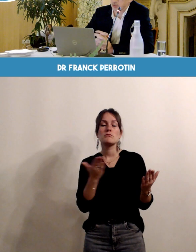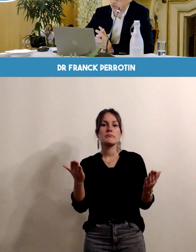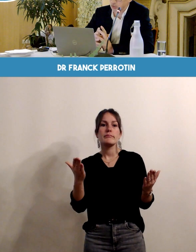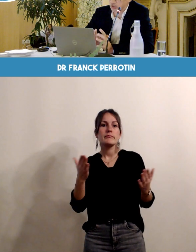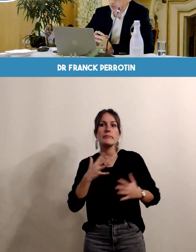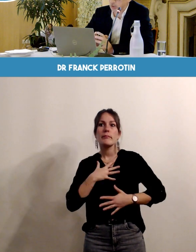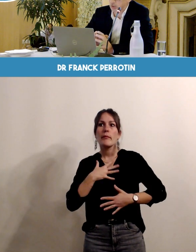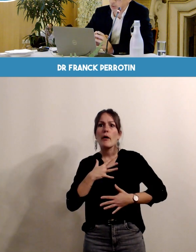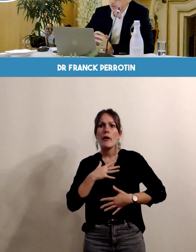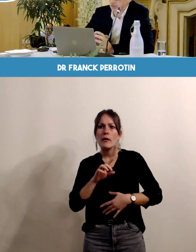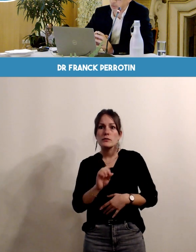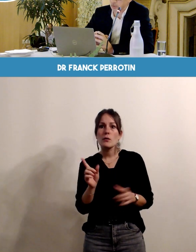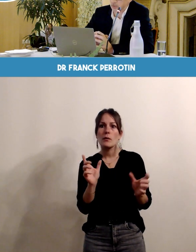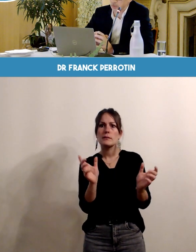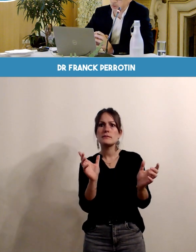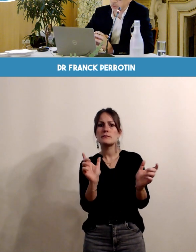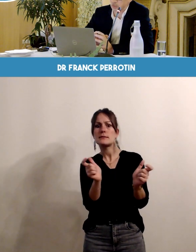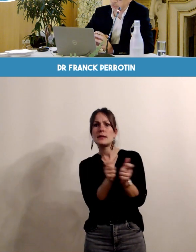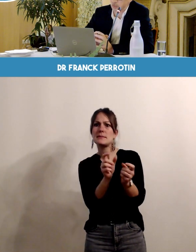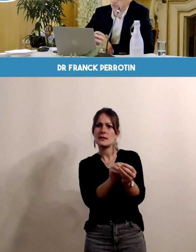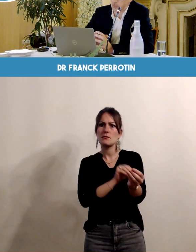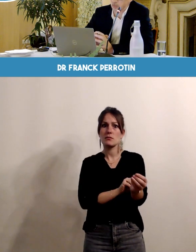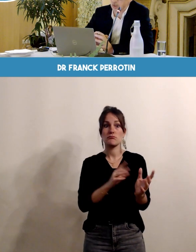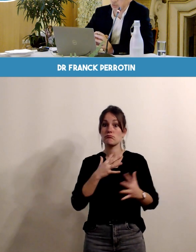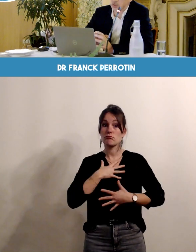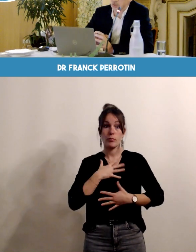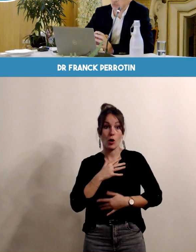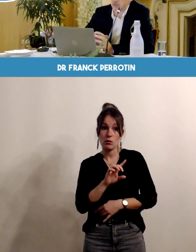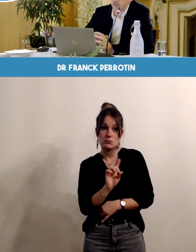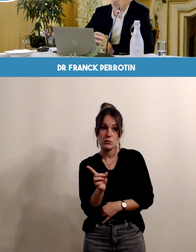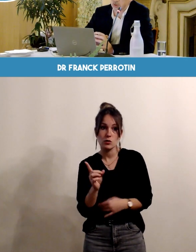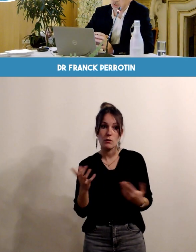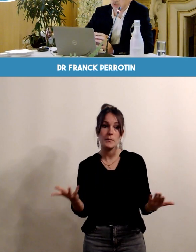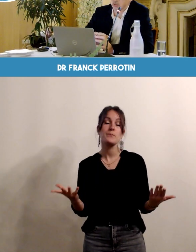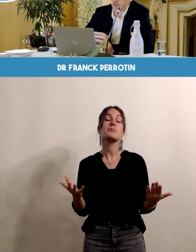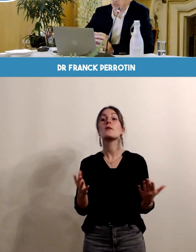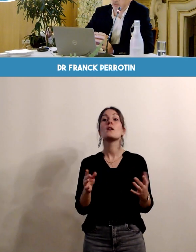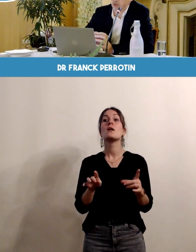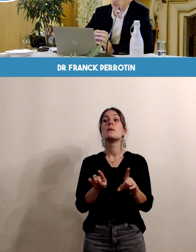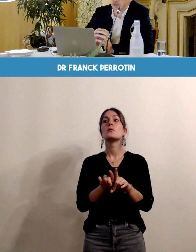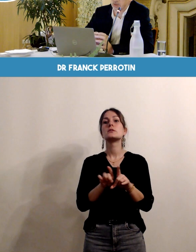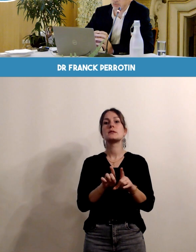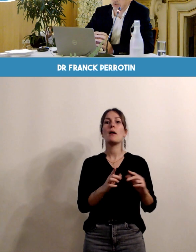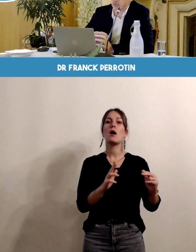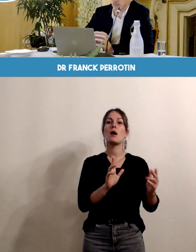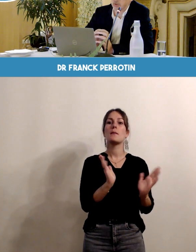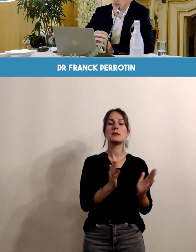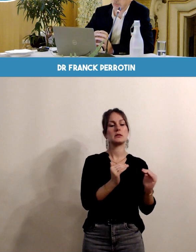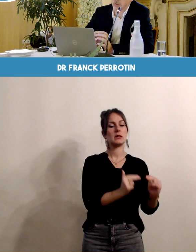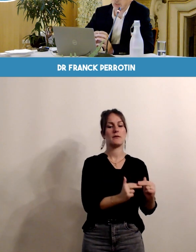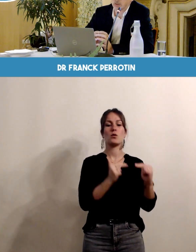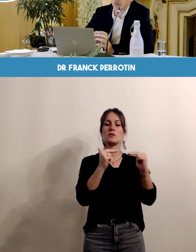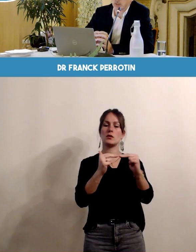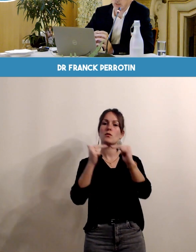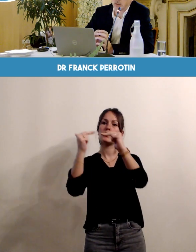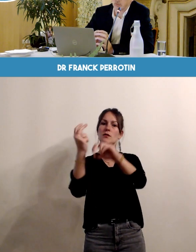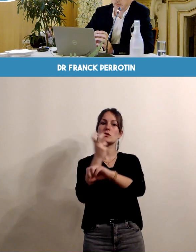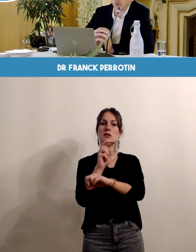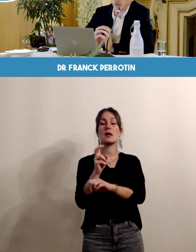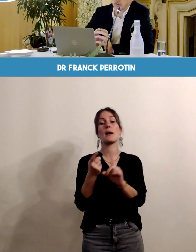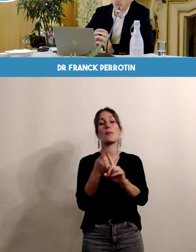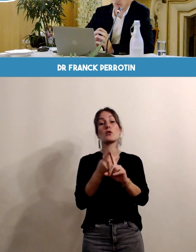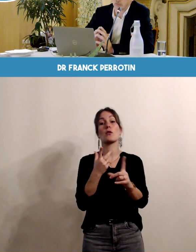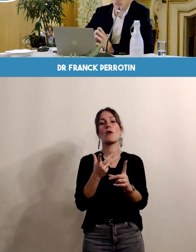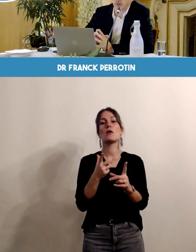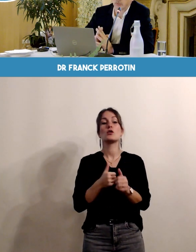dépistages précoces et que la connaissance du niveau de risque permet vraiment d'adapter le suivi de la grossesse et